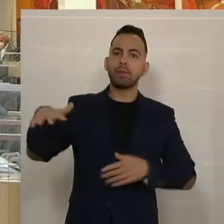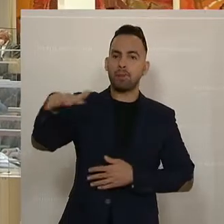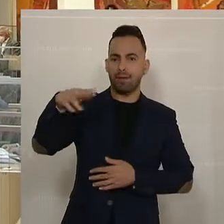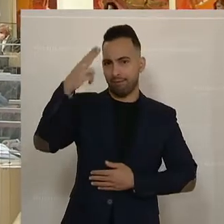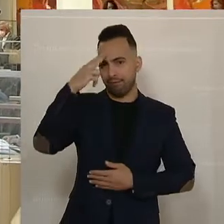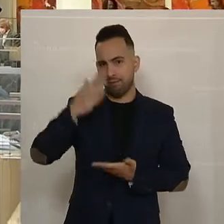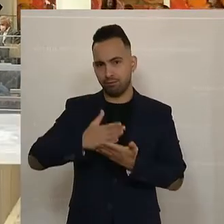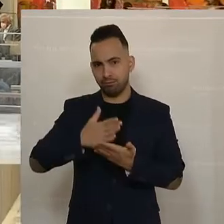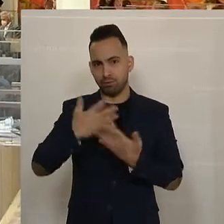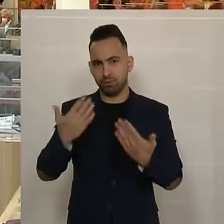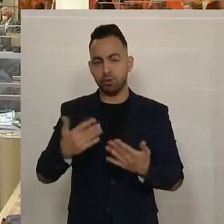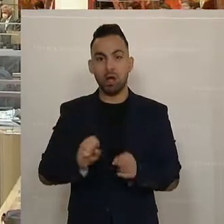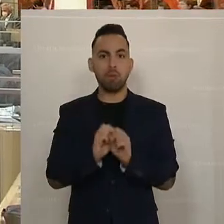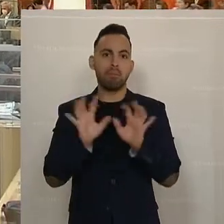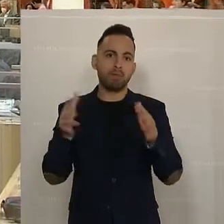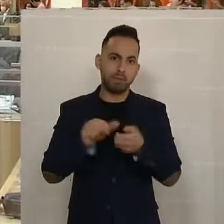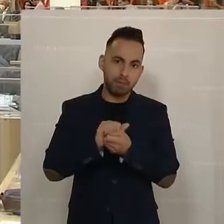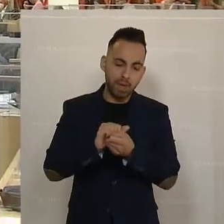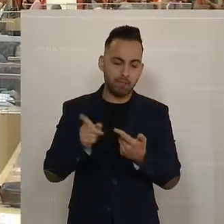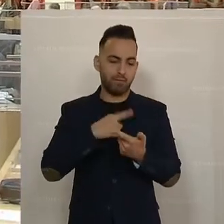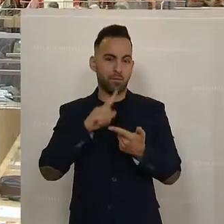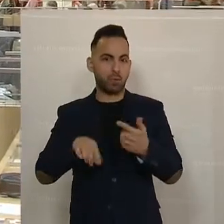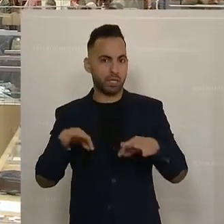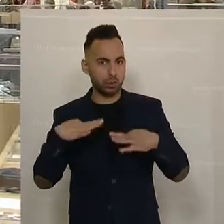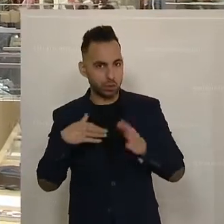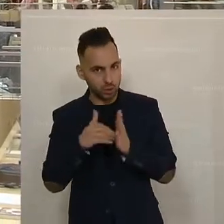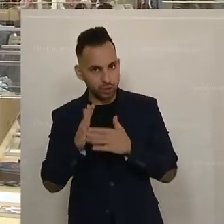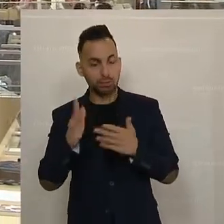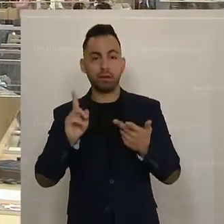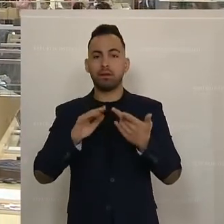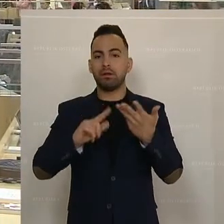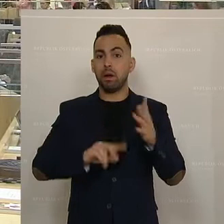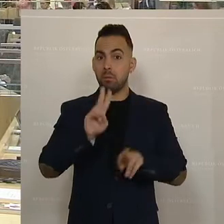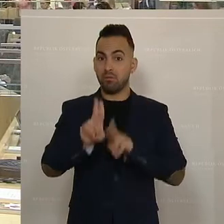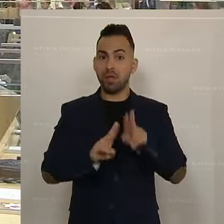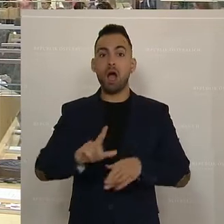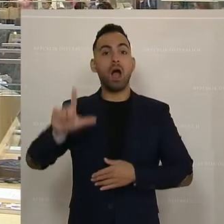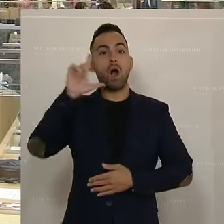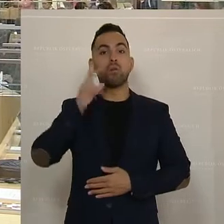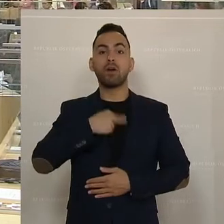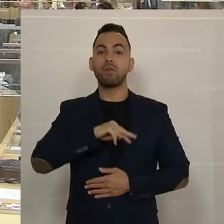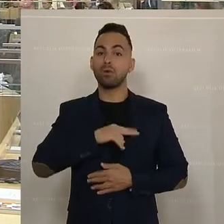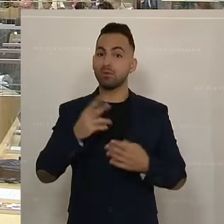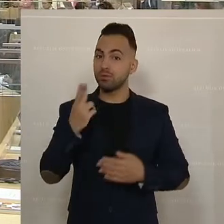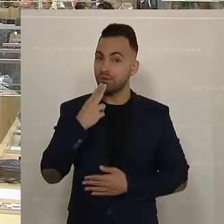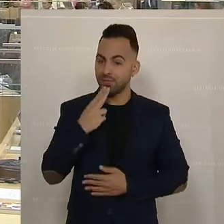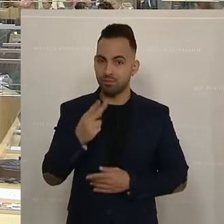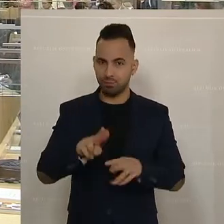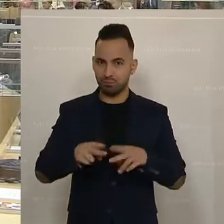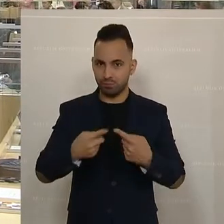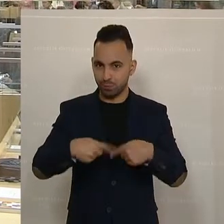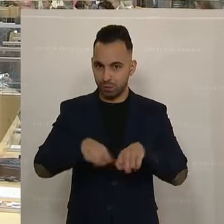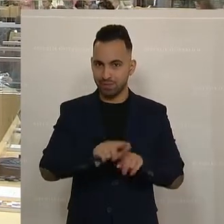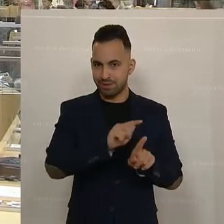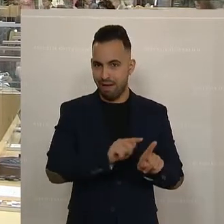wir das auch bereits, die Pandemiebekämpfung, das Gesundheitssystem. Die Pflege liegt in der Hauptverantwortung der Länder und